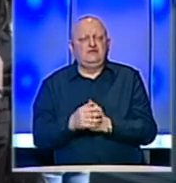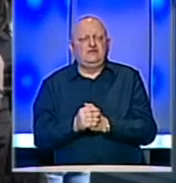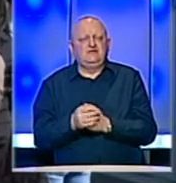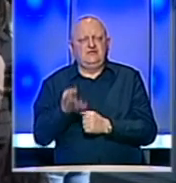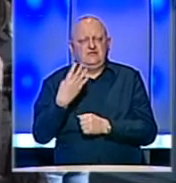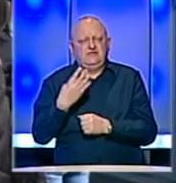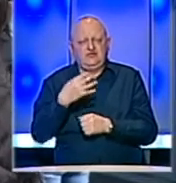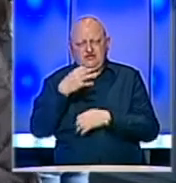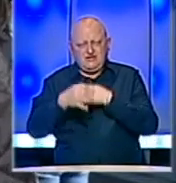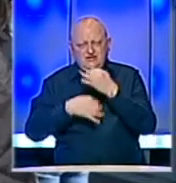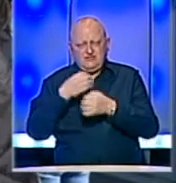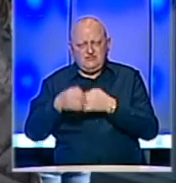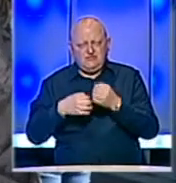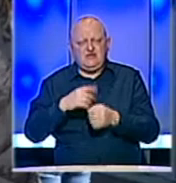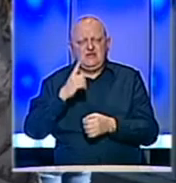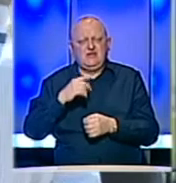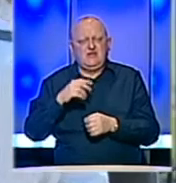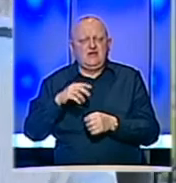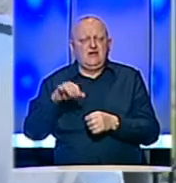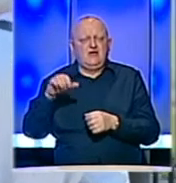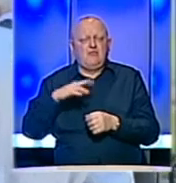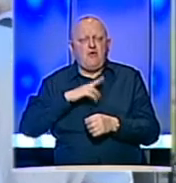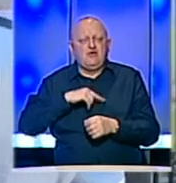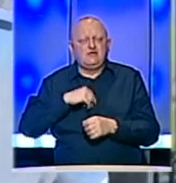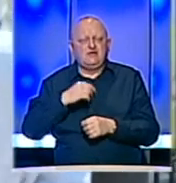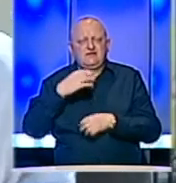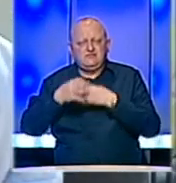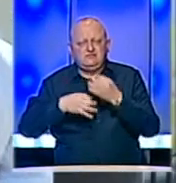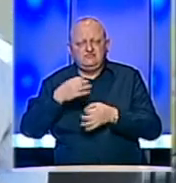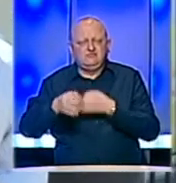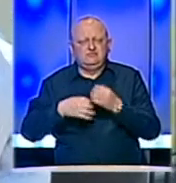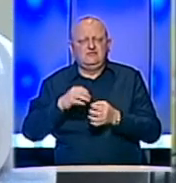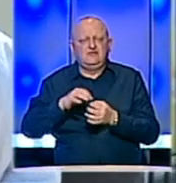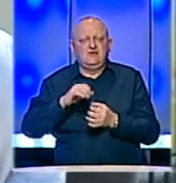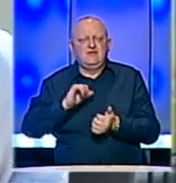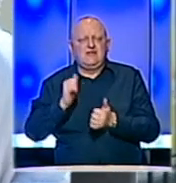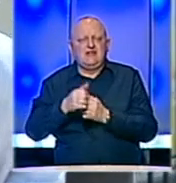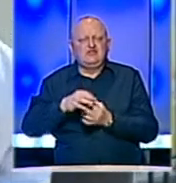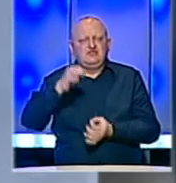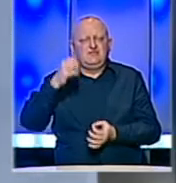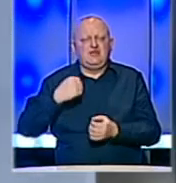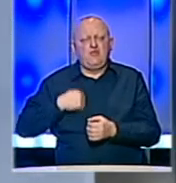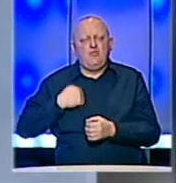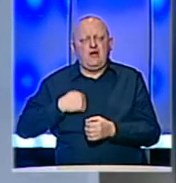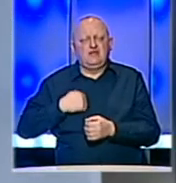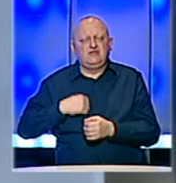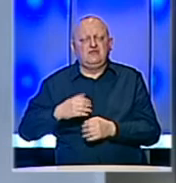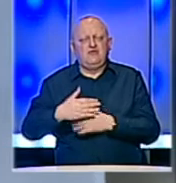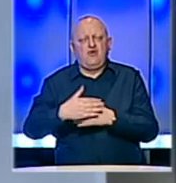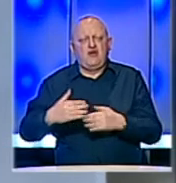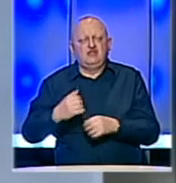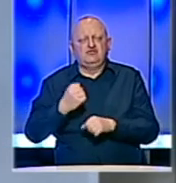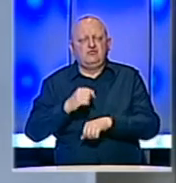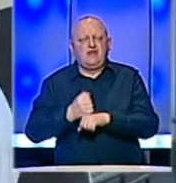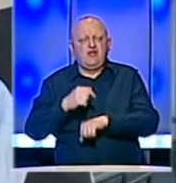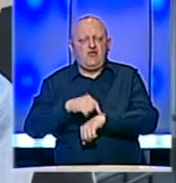40 inspektora i komunalni policajaca svakodnevno na terenu kontrolišu drastične preventivne mjere u Banja Luci o ograničenom radnom